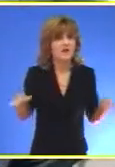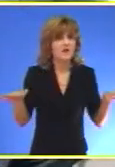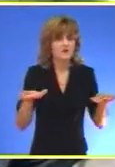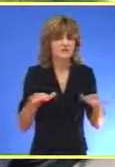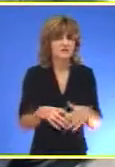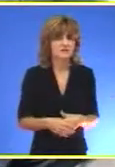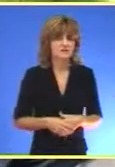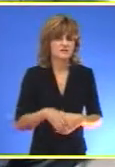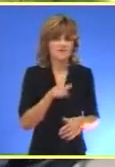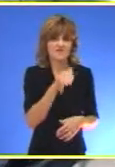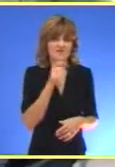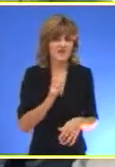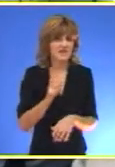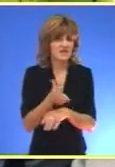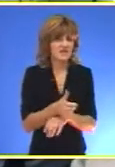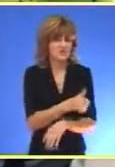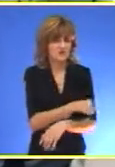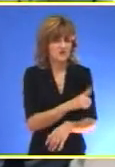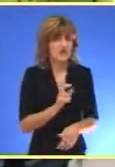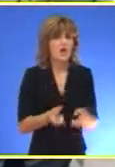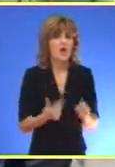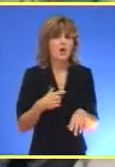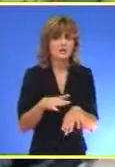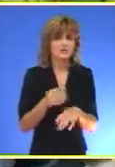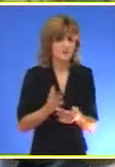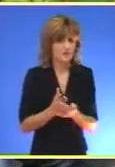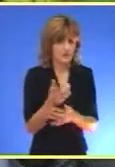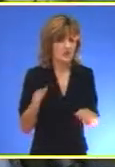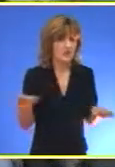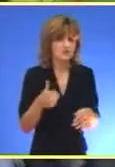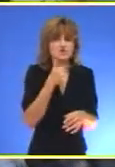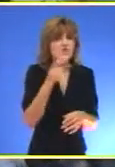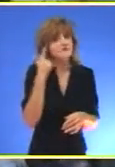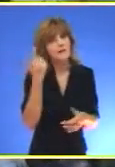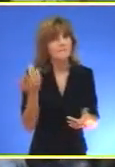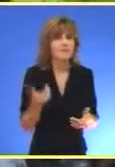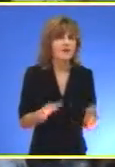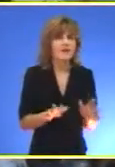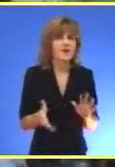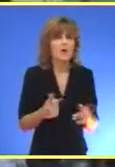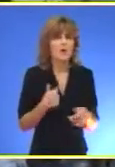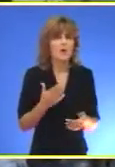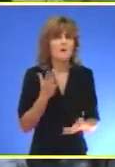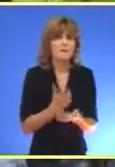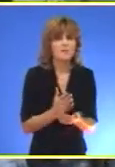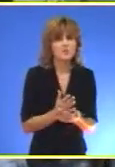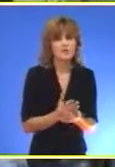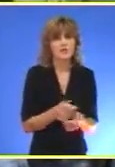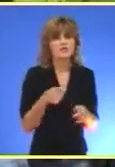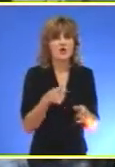Ovo je treća godina kako letim, od kako sam položila Šta je znam, nekako najpristupačnije ovako za,